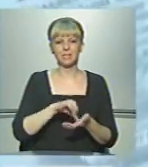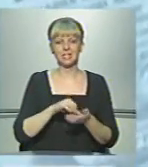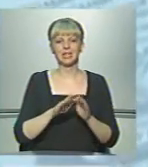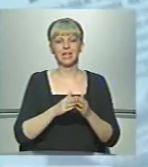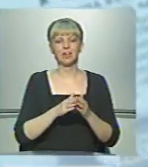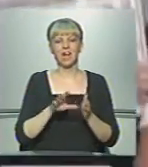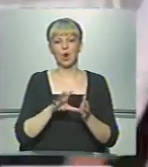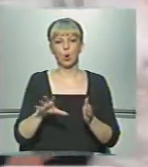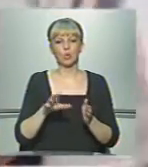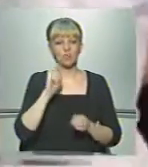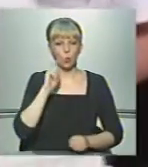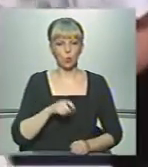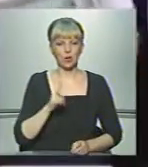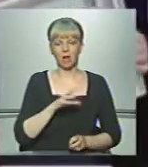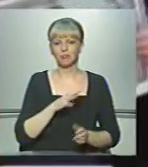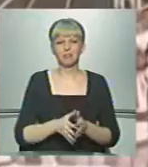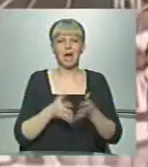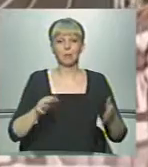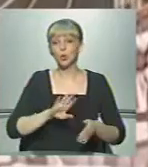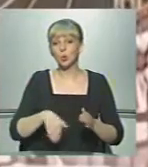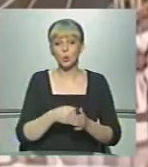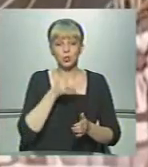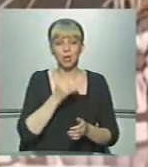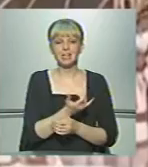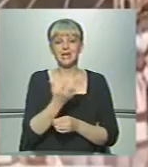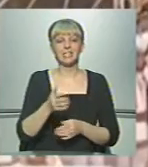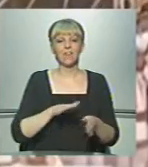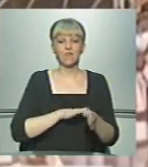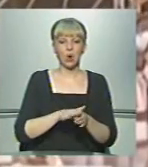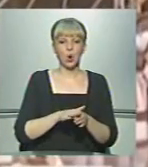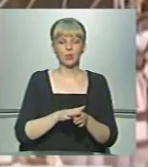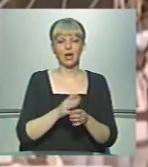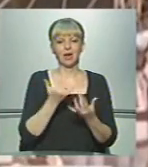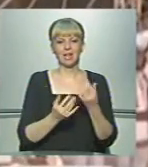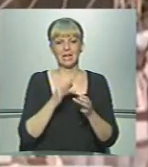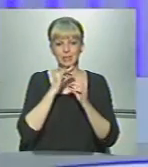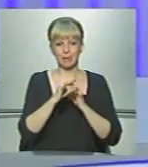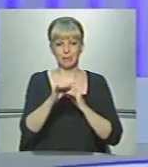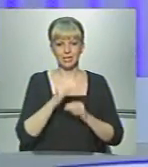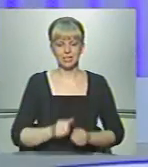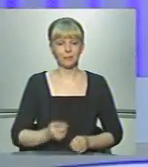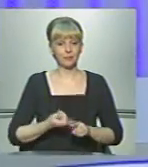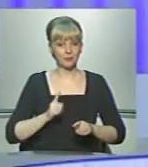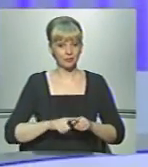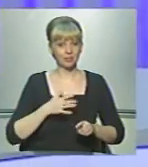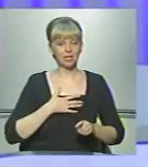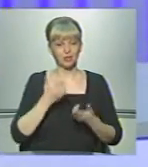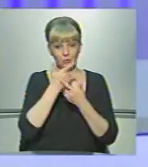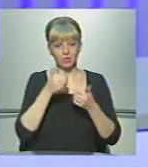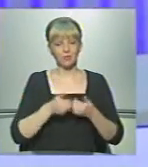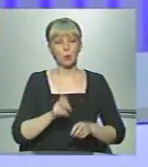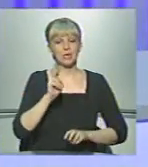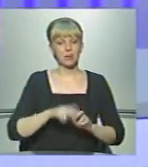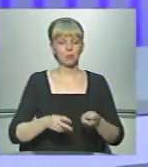Книги рекордів України, як найбільшу до цього часу кількість виконавців гри на тримбіті. На цьому наш інформаційний випуск